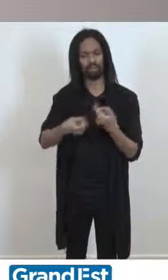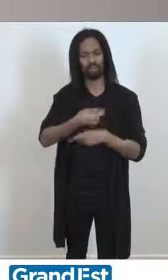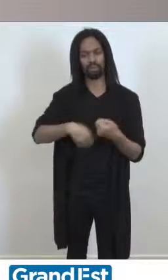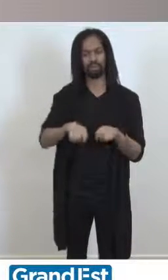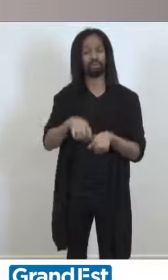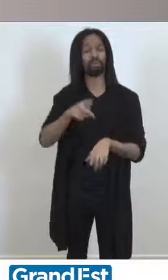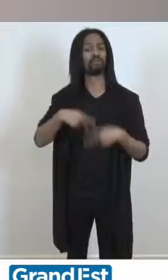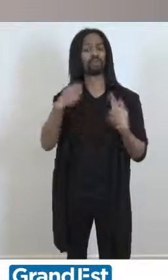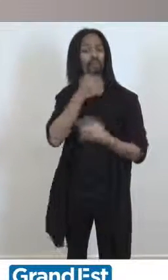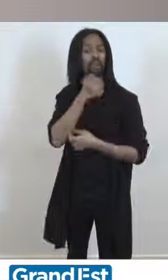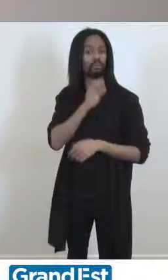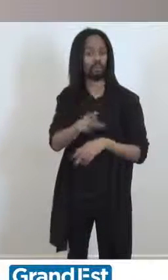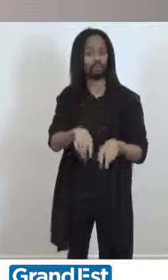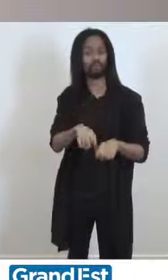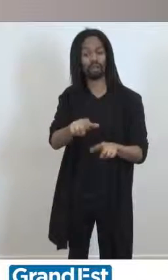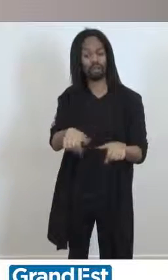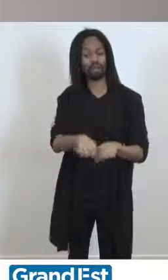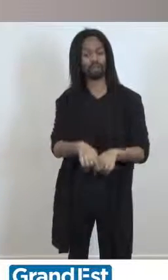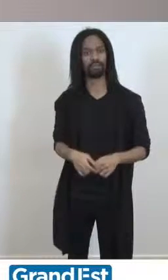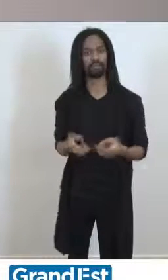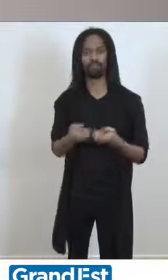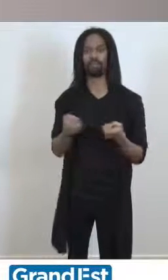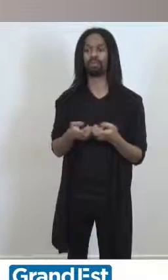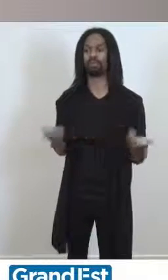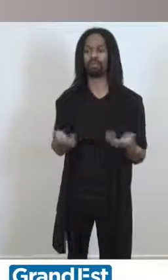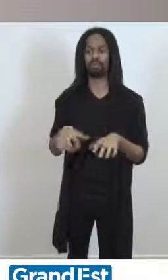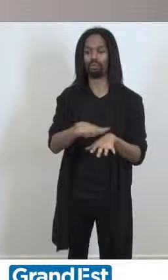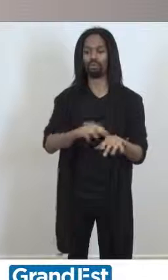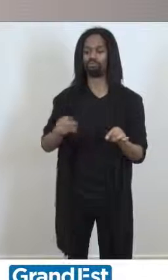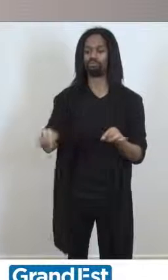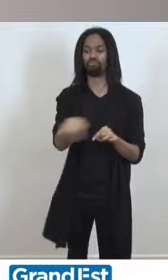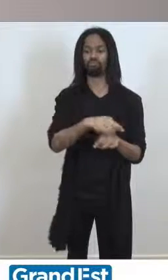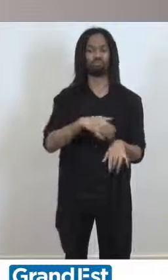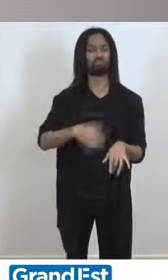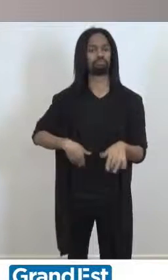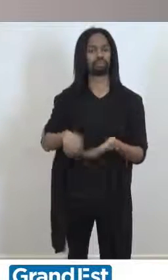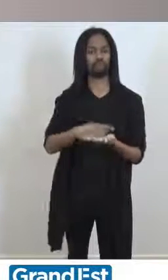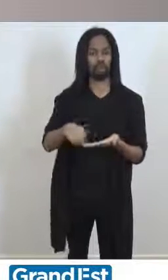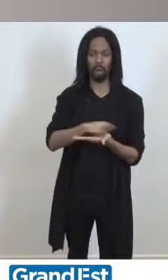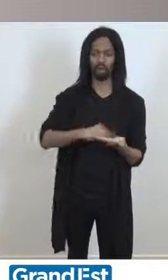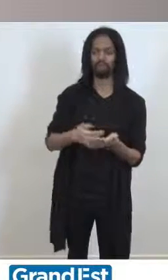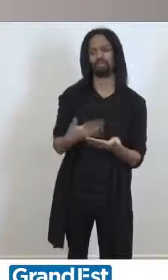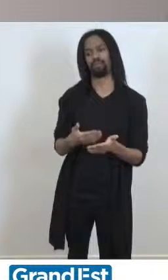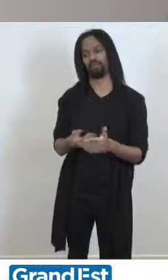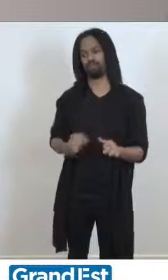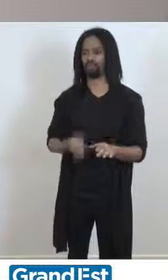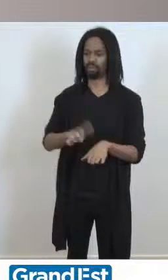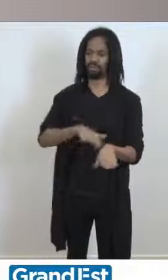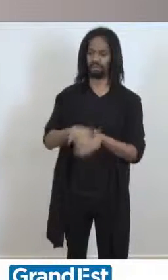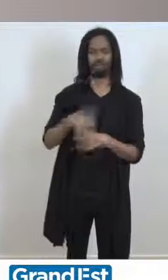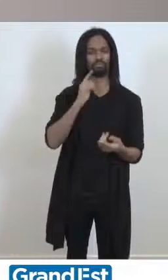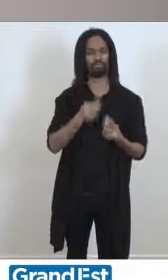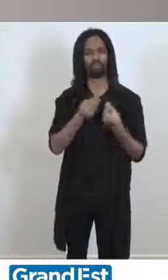agriculture notamment. L'échelle locale, d'ailleurs, qu'elle soit municipale, départementale ou régionale, est la meilleure pour commencer à changer les mentalités